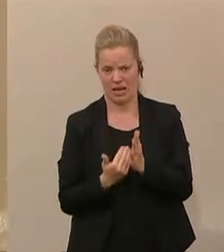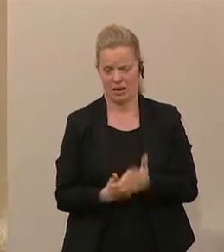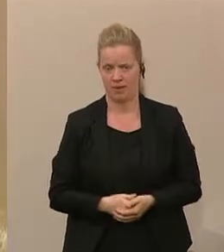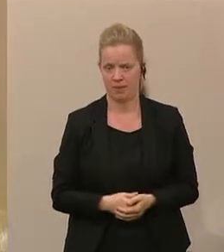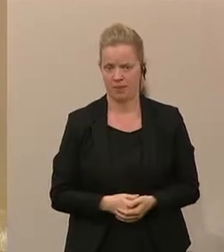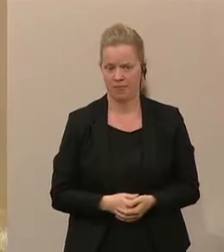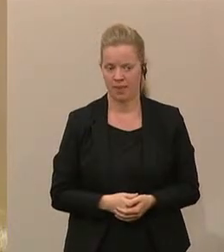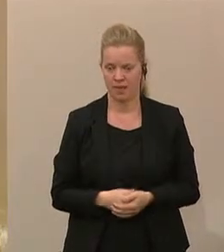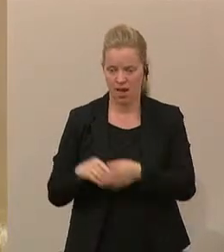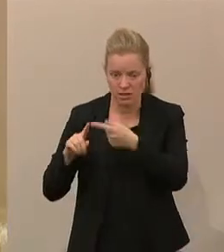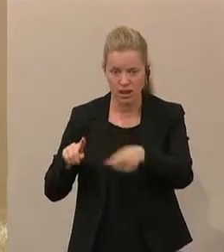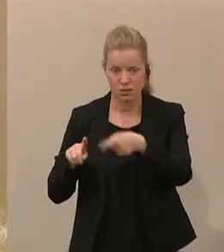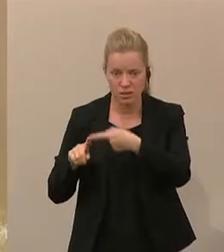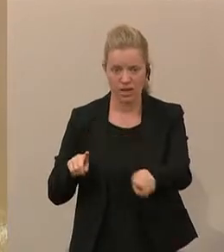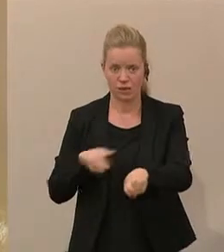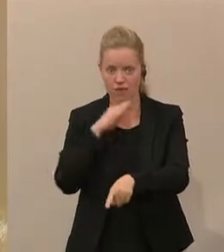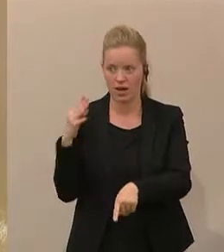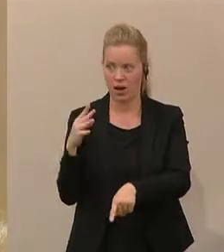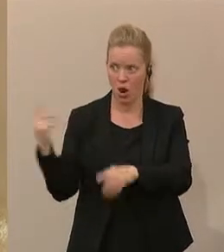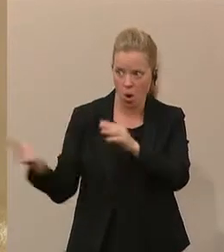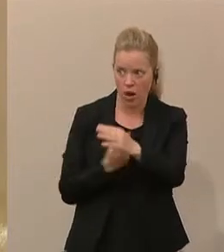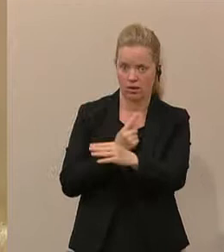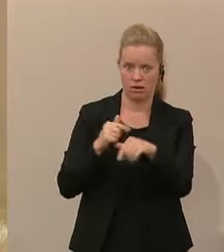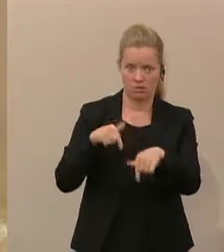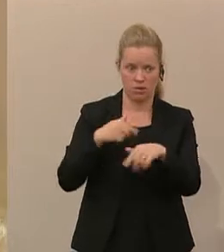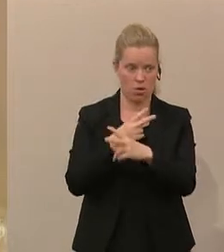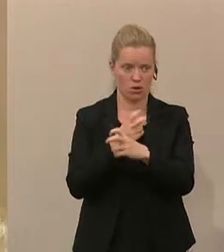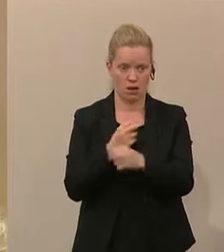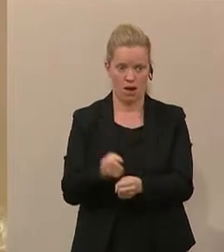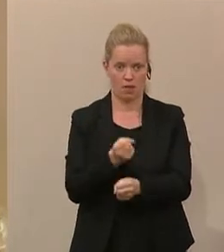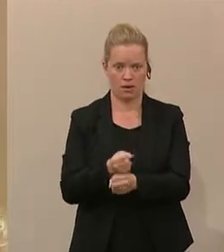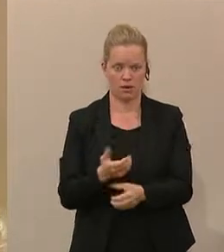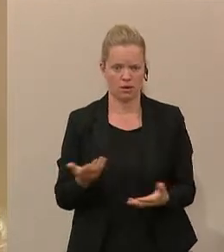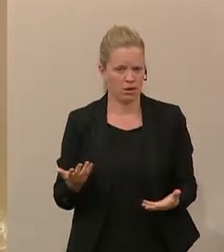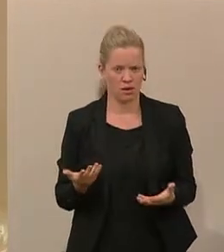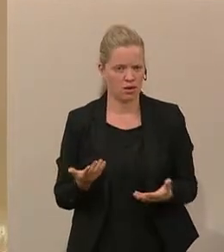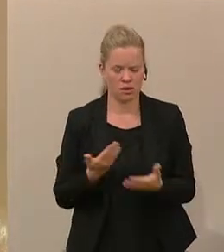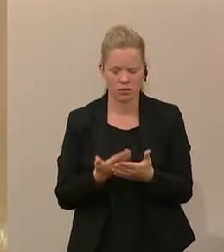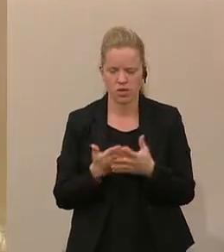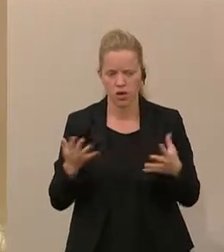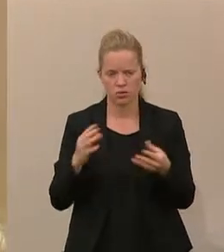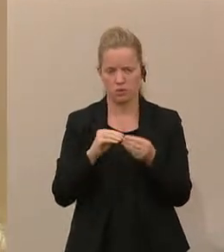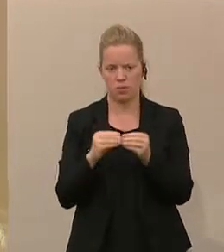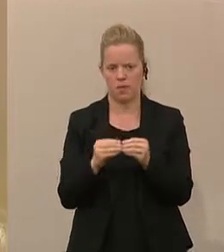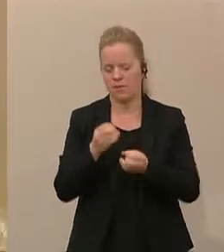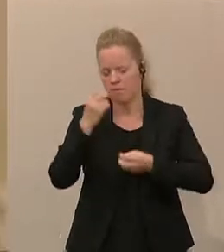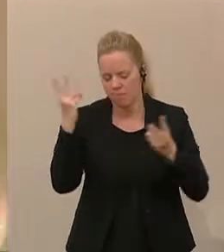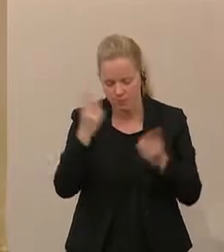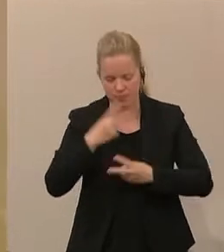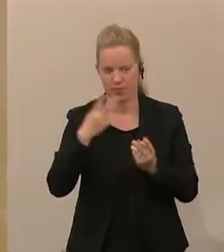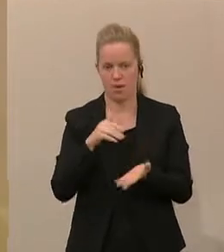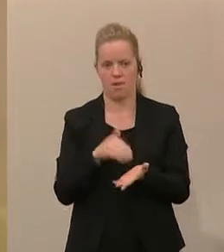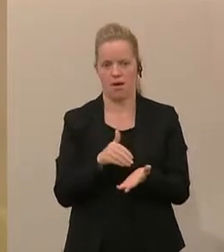ja laufend zu in unser Land hinein. Das ist ein ganz großes Problem, vor dem wir stehen. Und daher braucht es hier natürlich auch